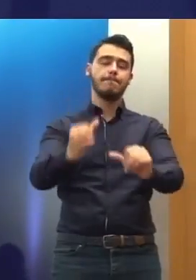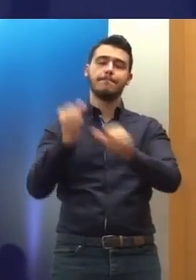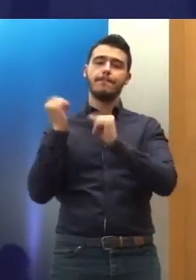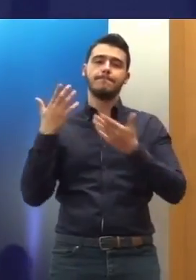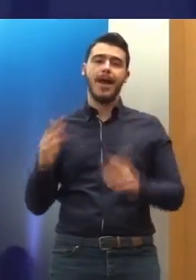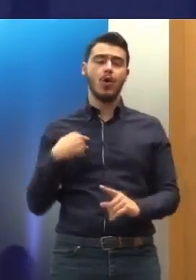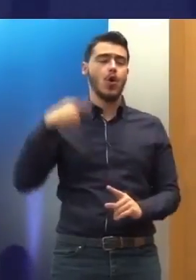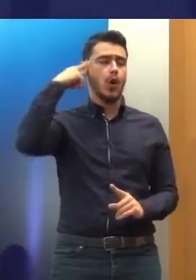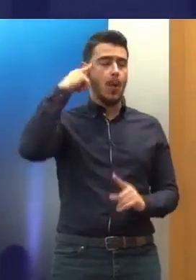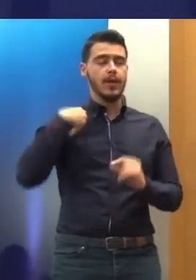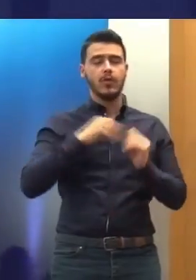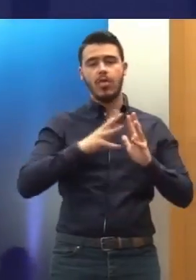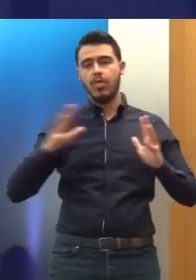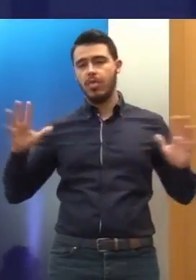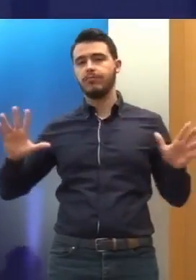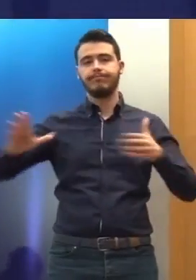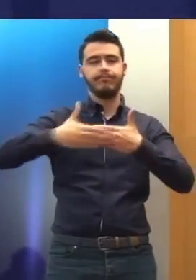νομίζω, μακριγόδησα από τα πέρα. Ευχαριστώ.